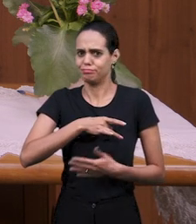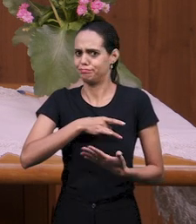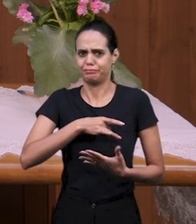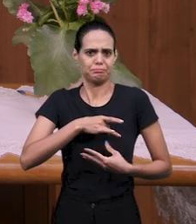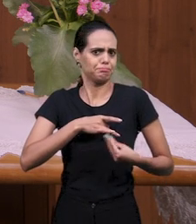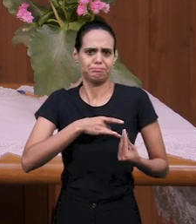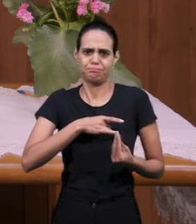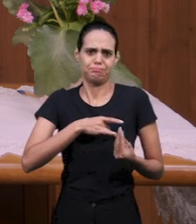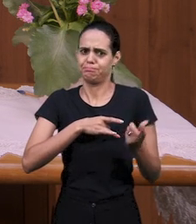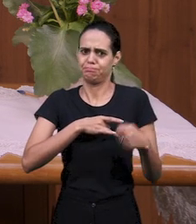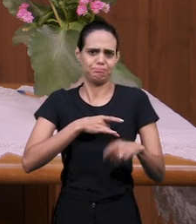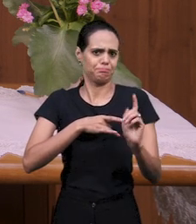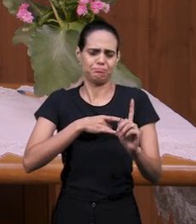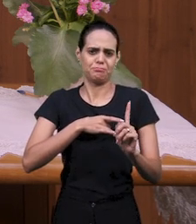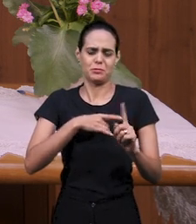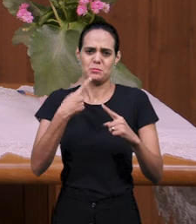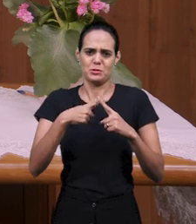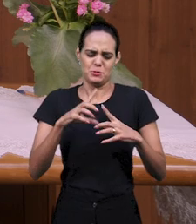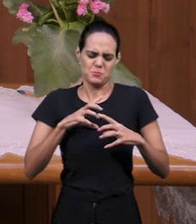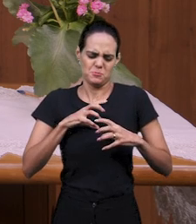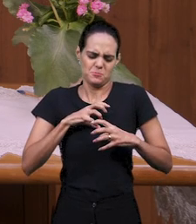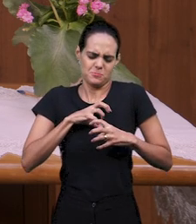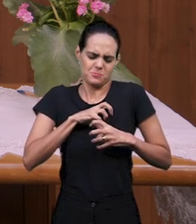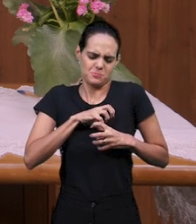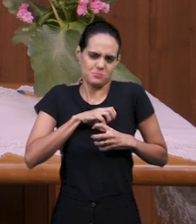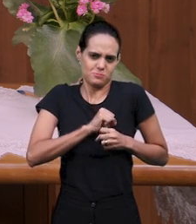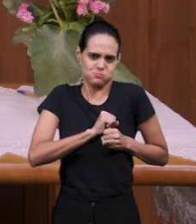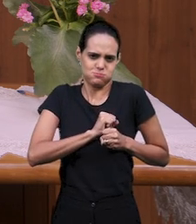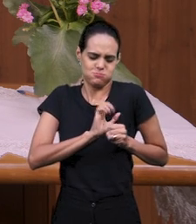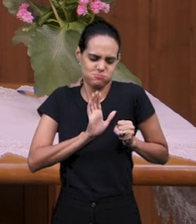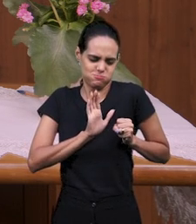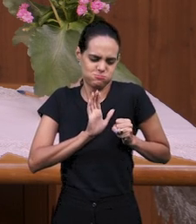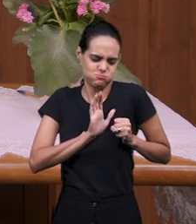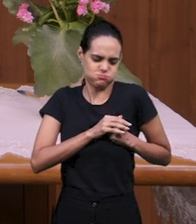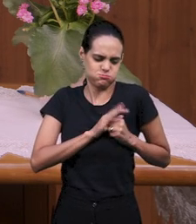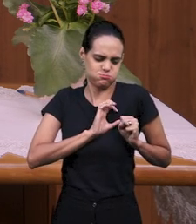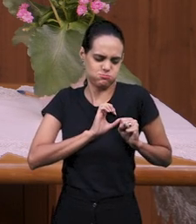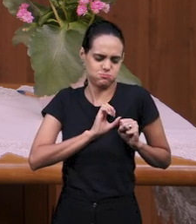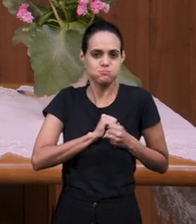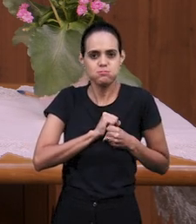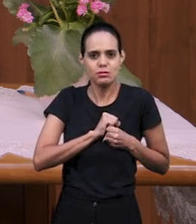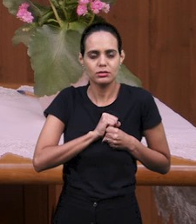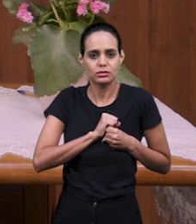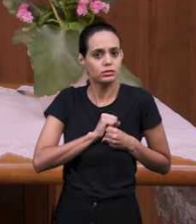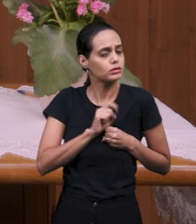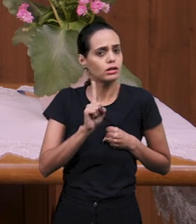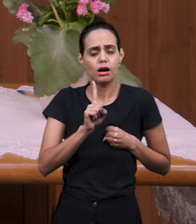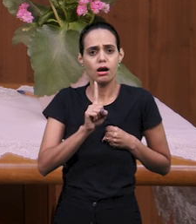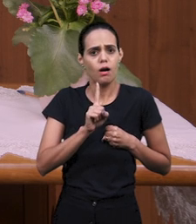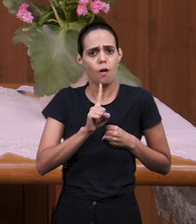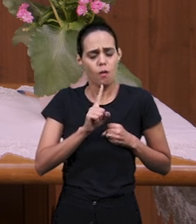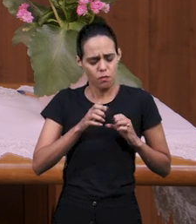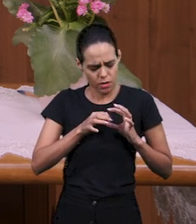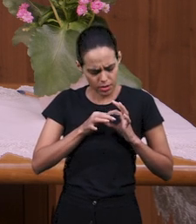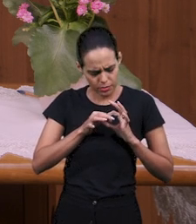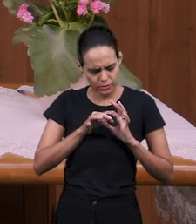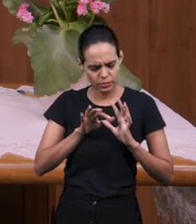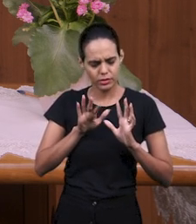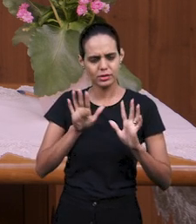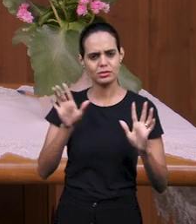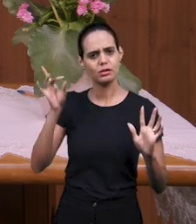человека. Итак, в этот момент, как на этом молитвенном богослужении,